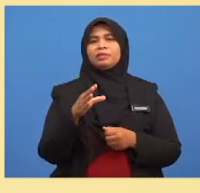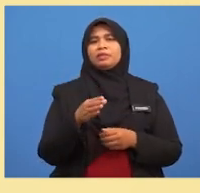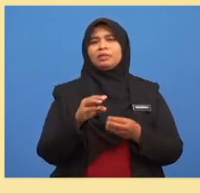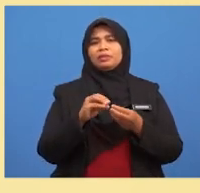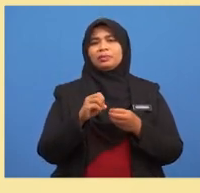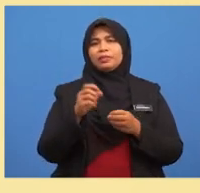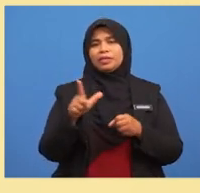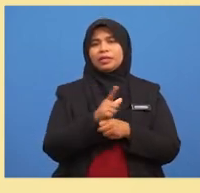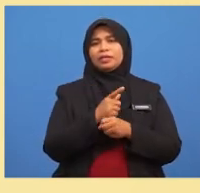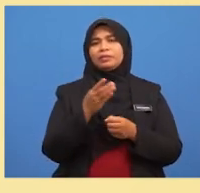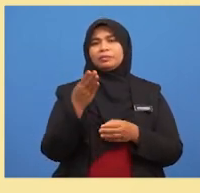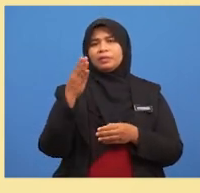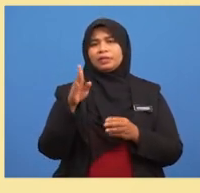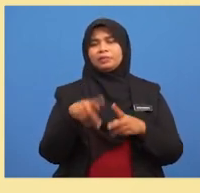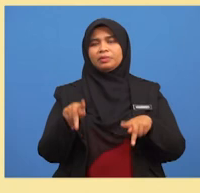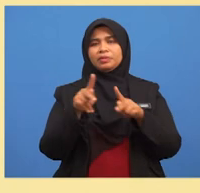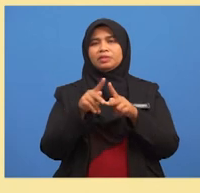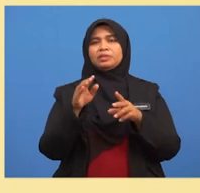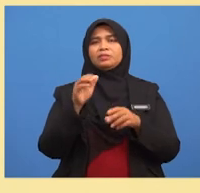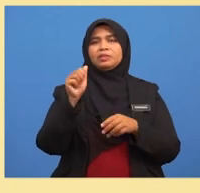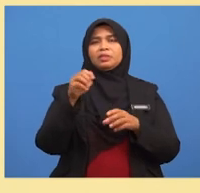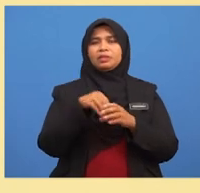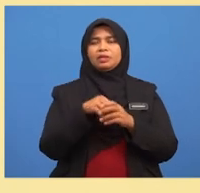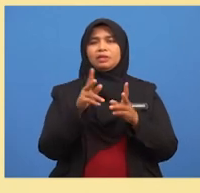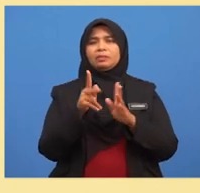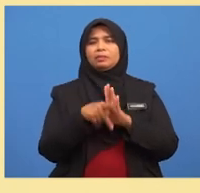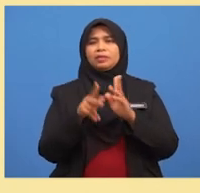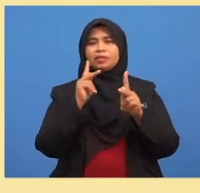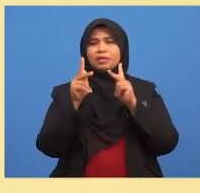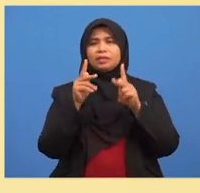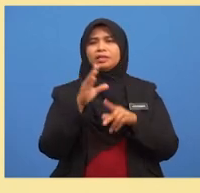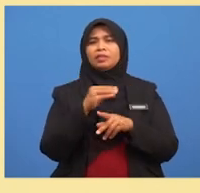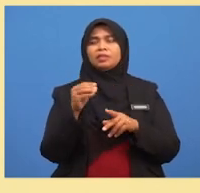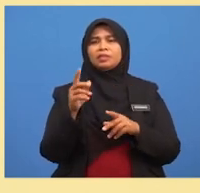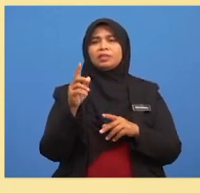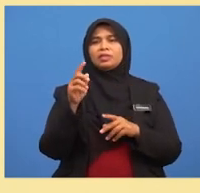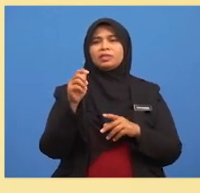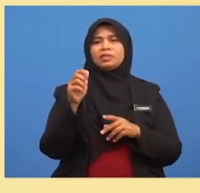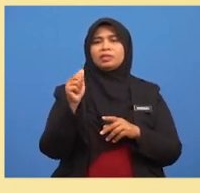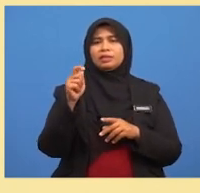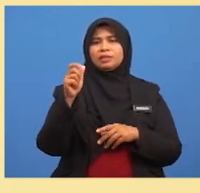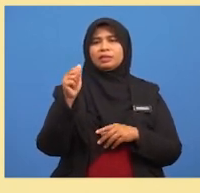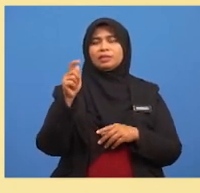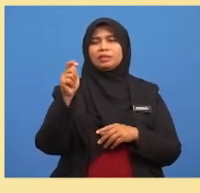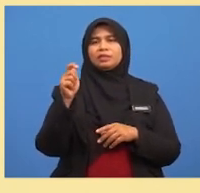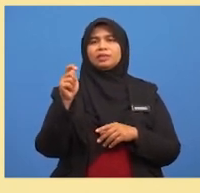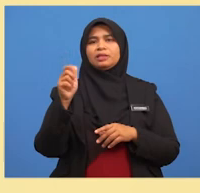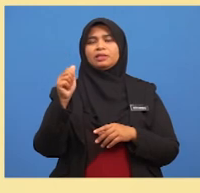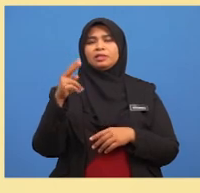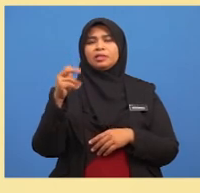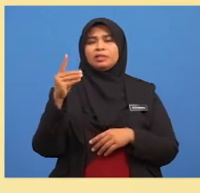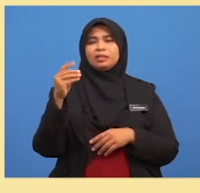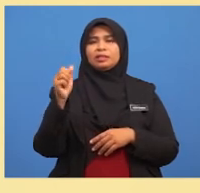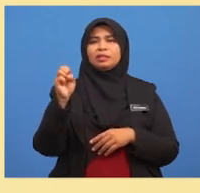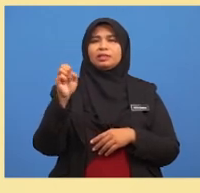peristiwa A dalam A perkataan dan B tata tanda set Penyelesaiannya